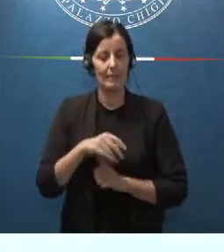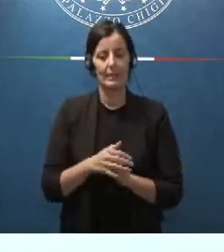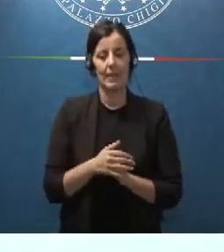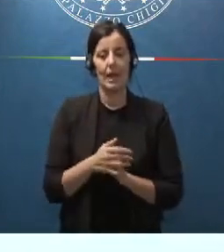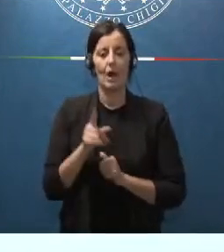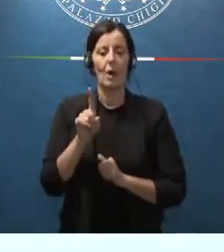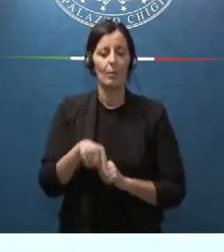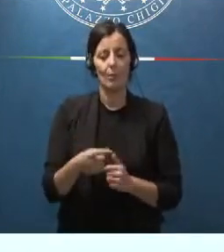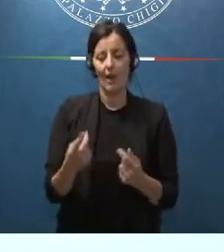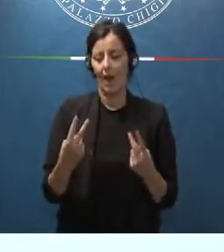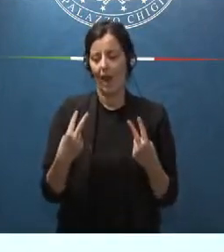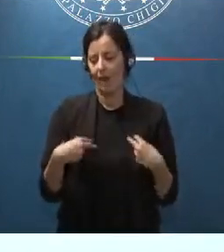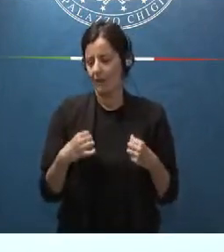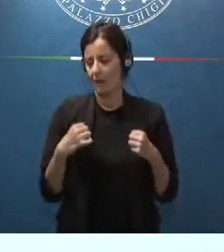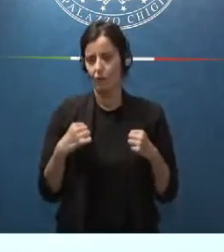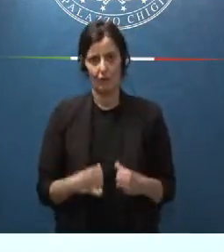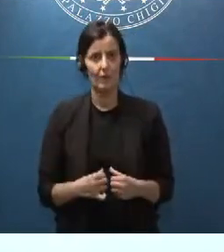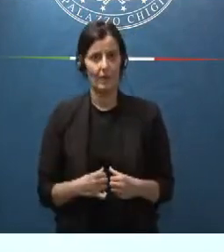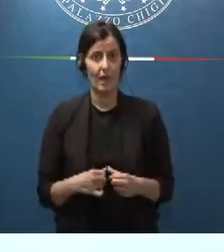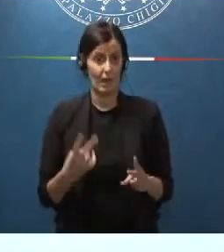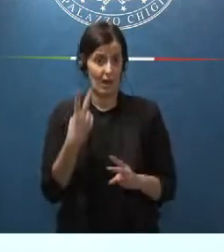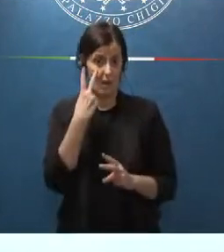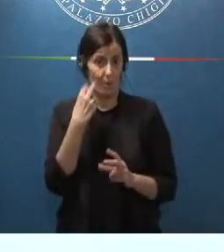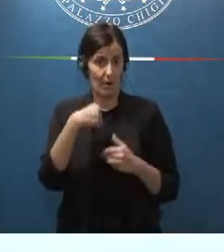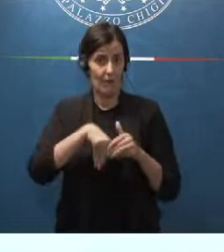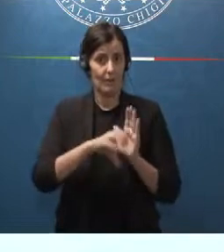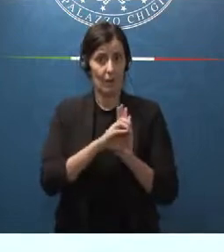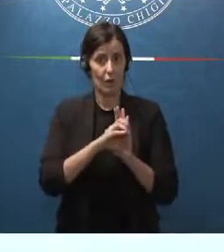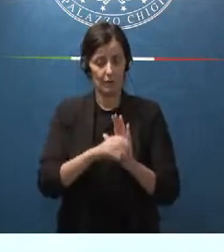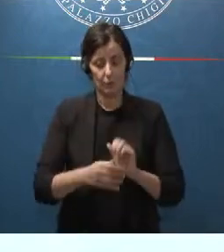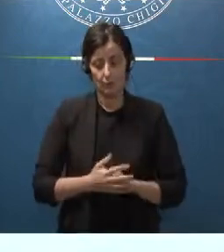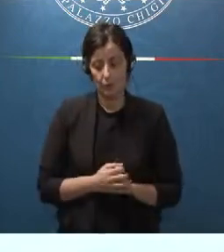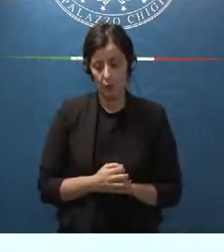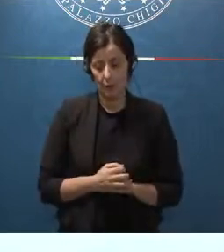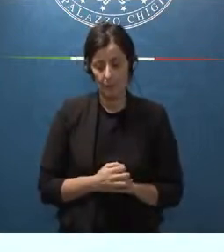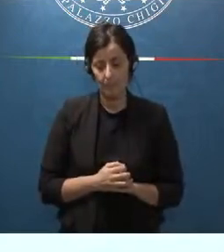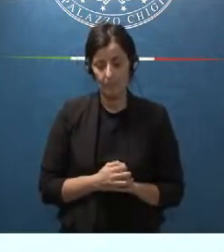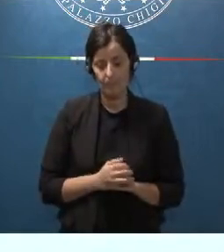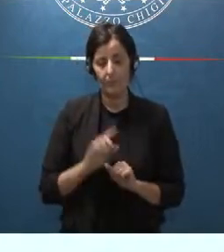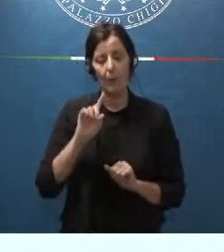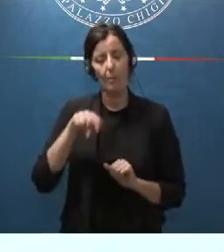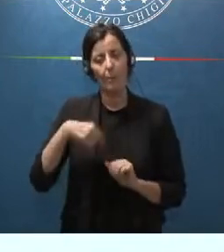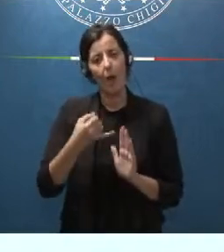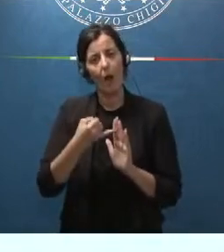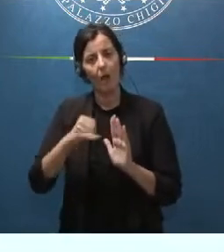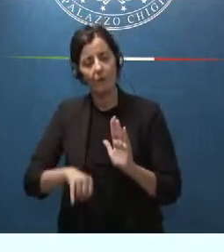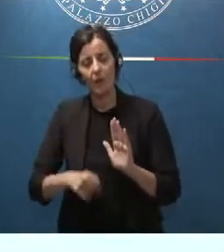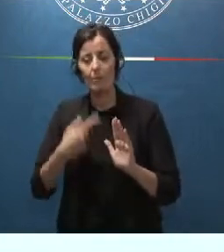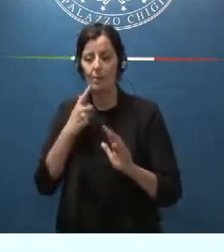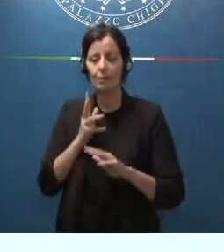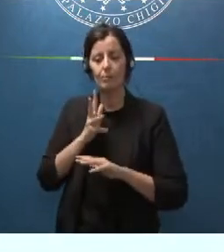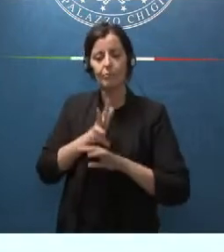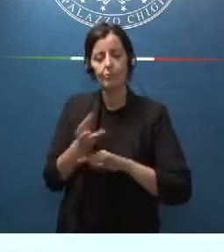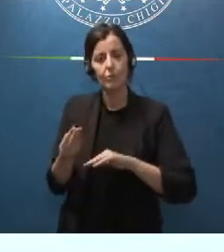vita civile che è prevista dalla Costituzione. Abbiamo introdotto infine una